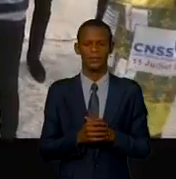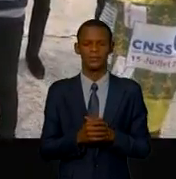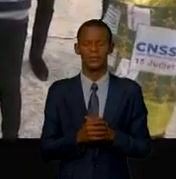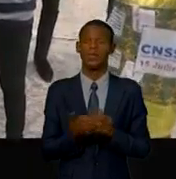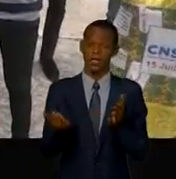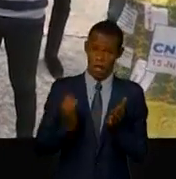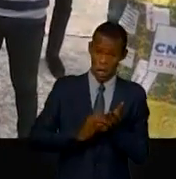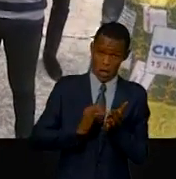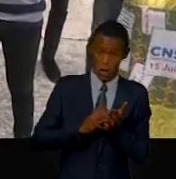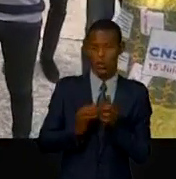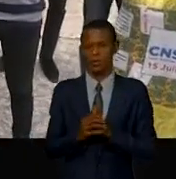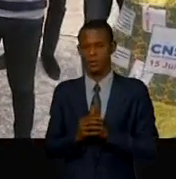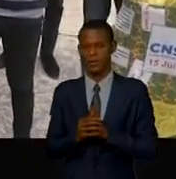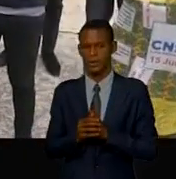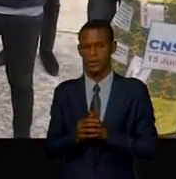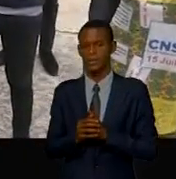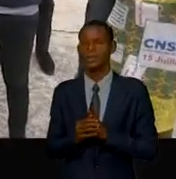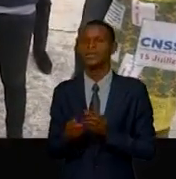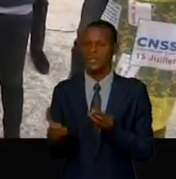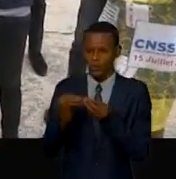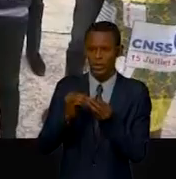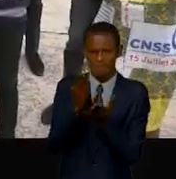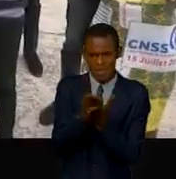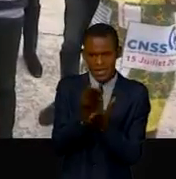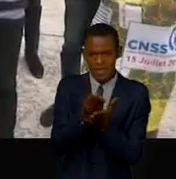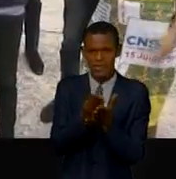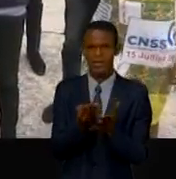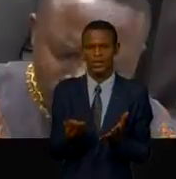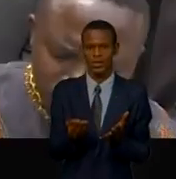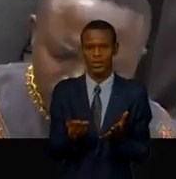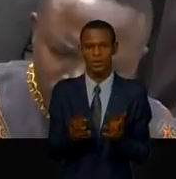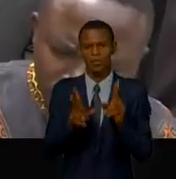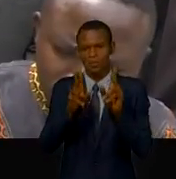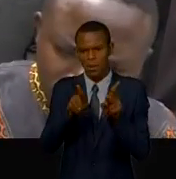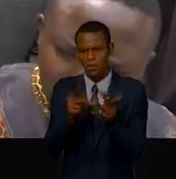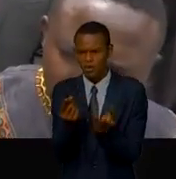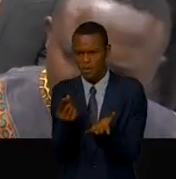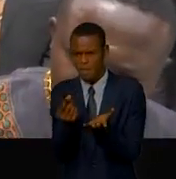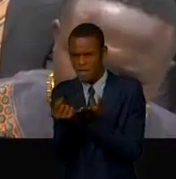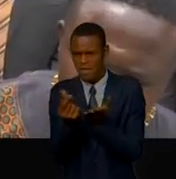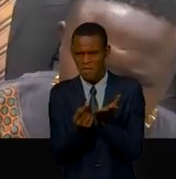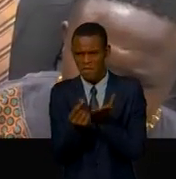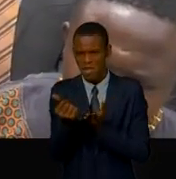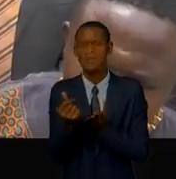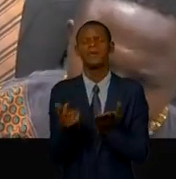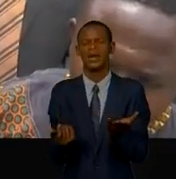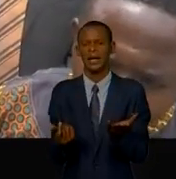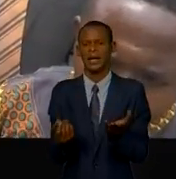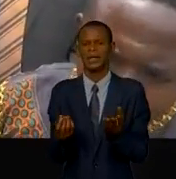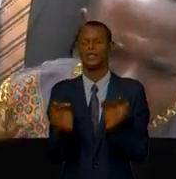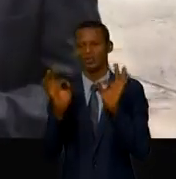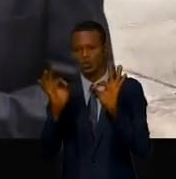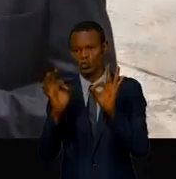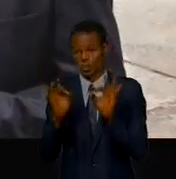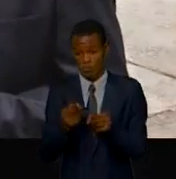Ajoutez à cela la budgétisation et la mécanisation des primes spécifiques dont le processus de paiement est en cours